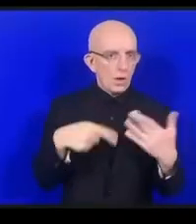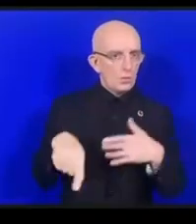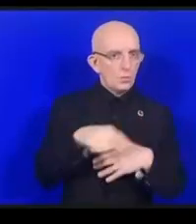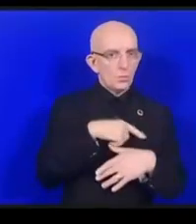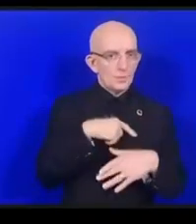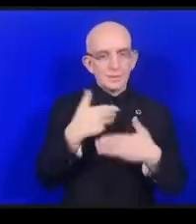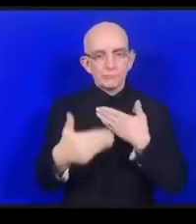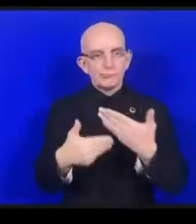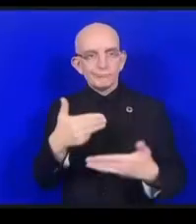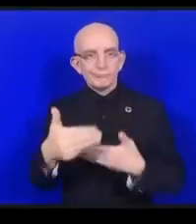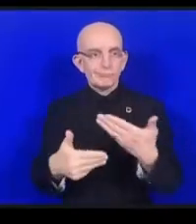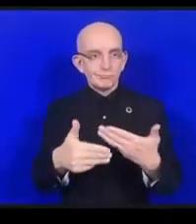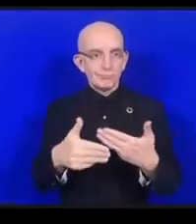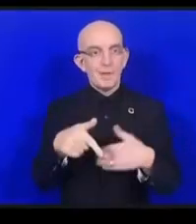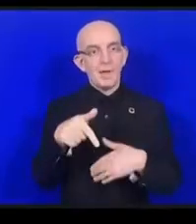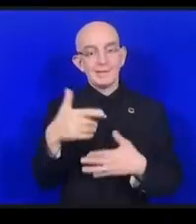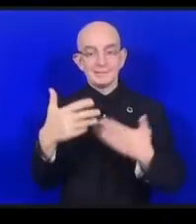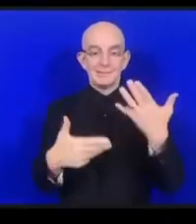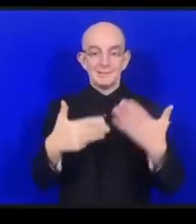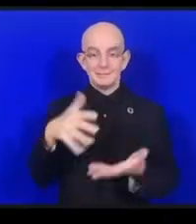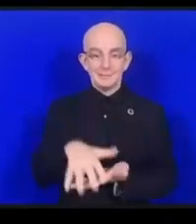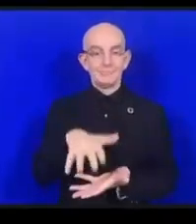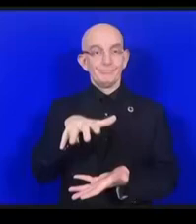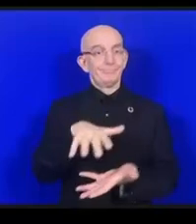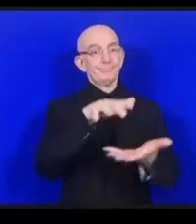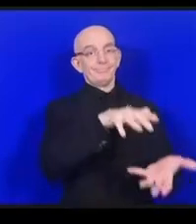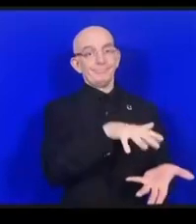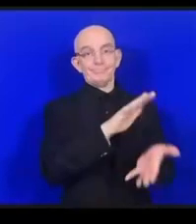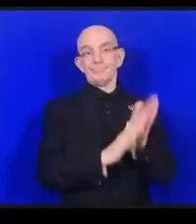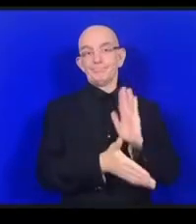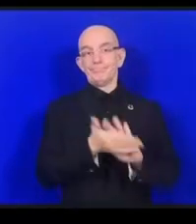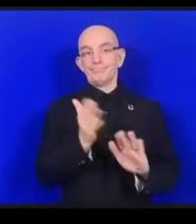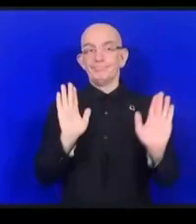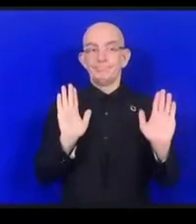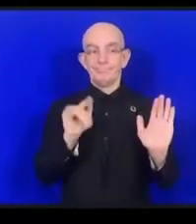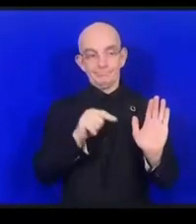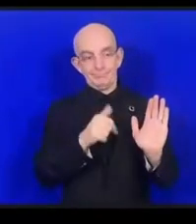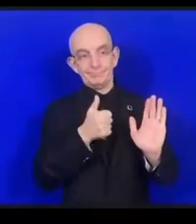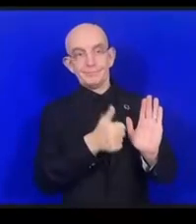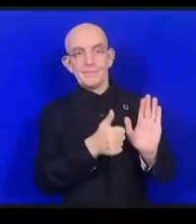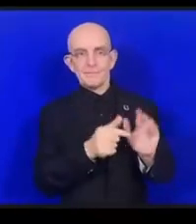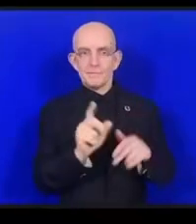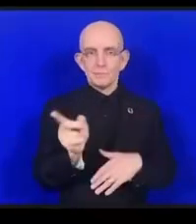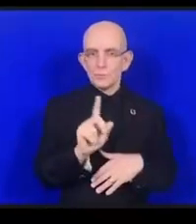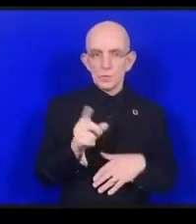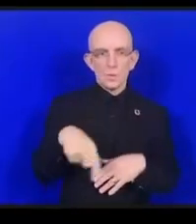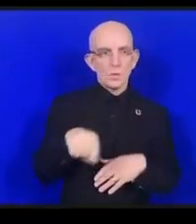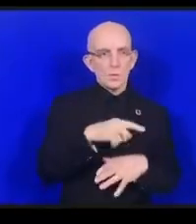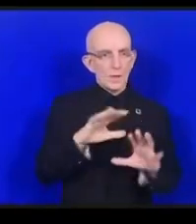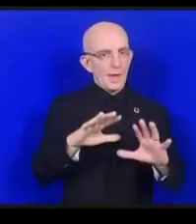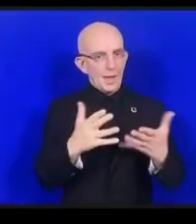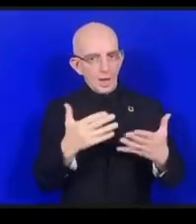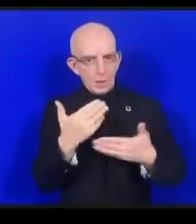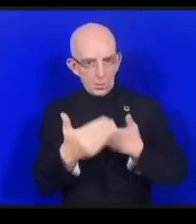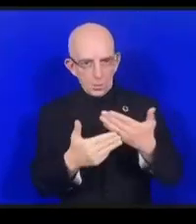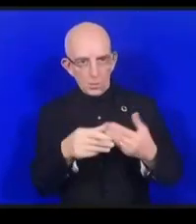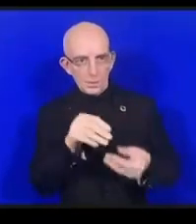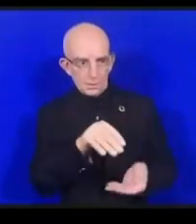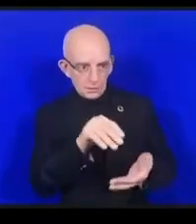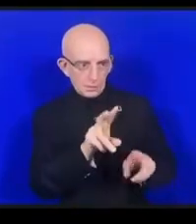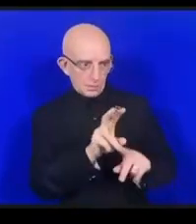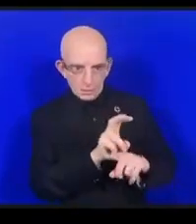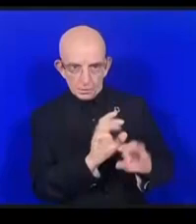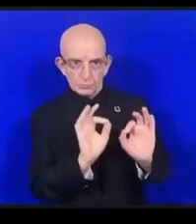ですからそれらそのものをきちんとコントロールしてそれも適切な安全な形でコントロールするということをどう担保したらいいのか